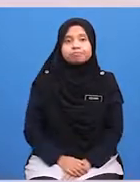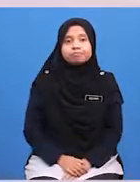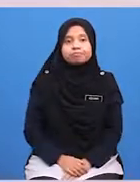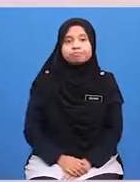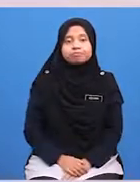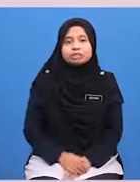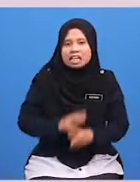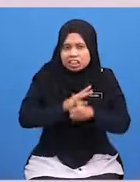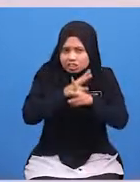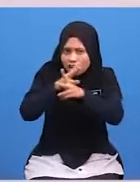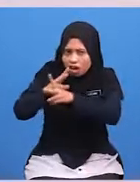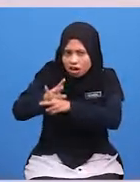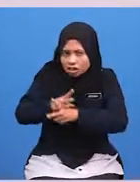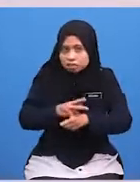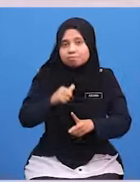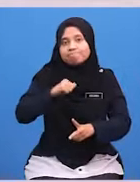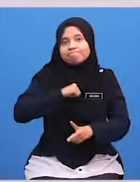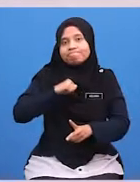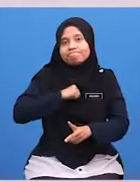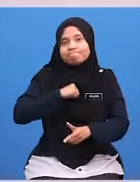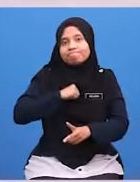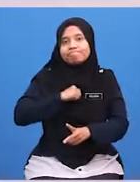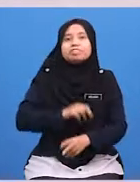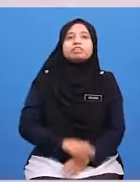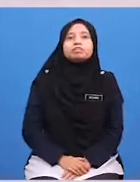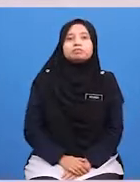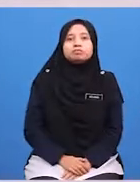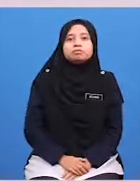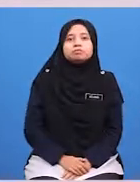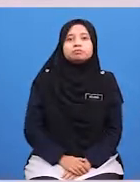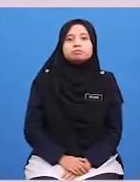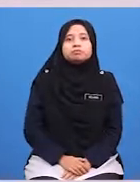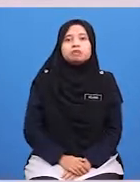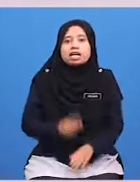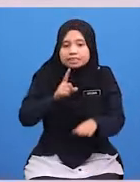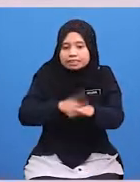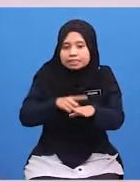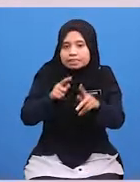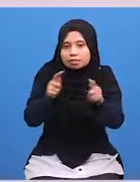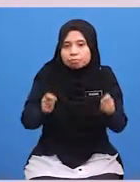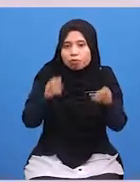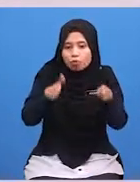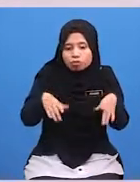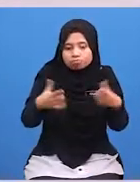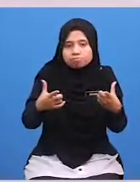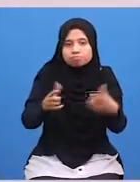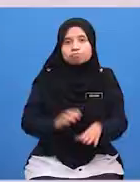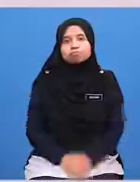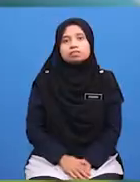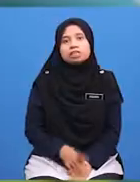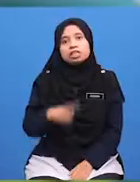Menjaga Akhlak Dan Tingkah Laku Kita Yang Berada Di tempat Orang Lain